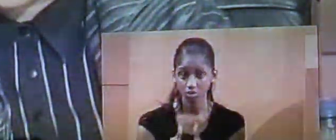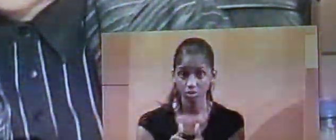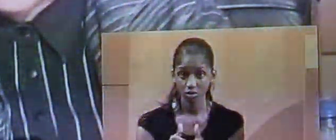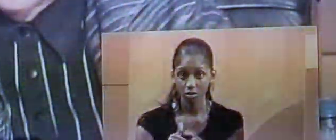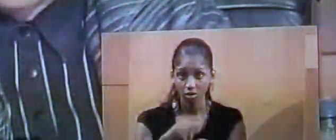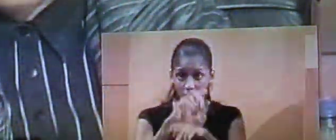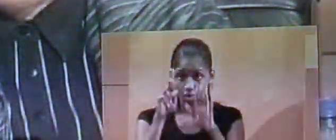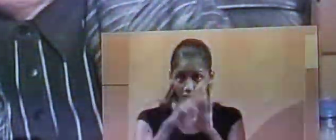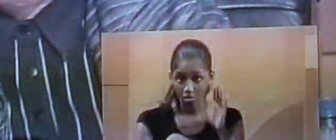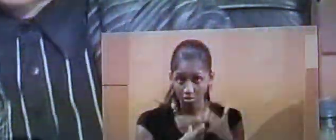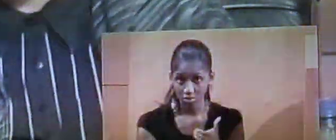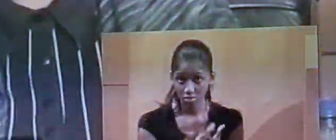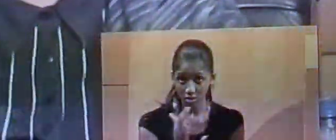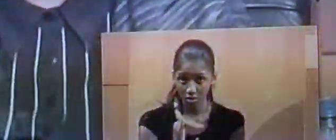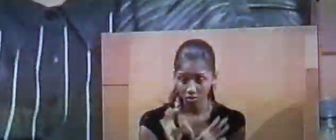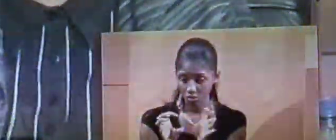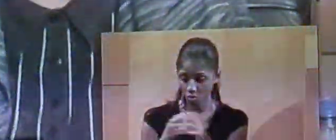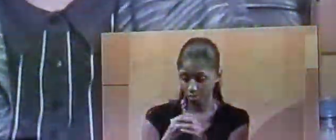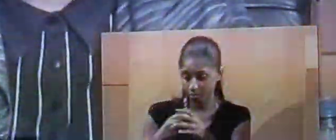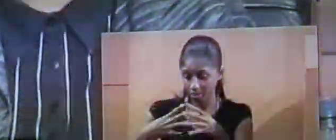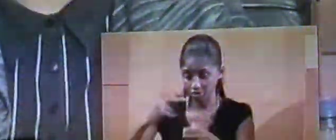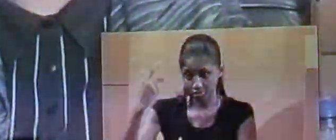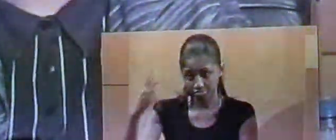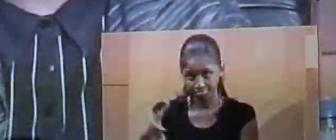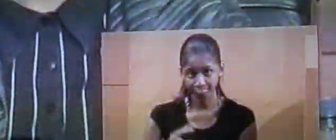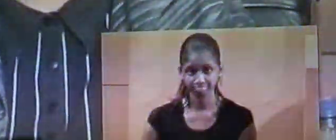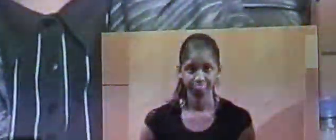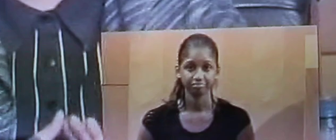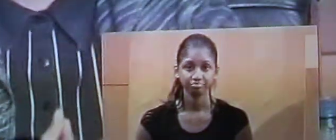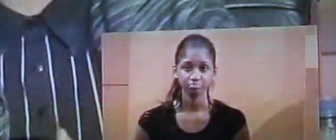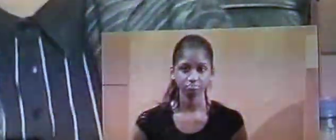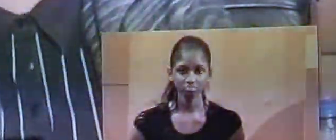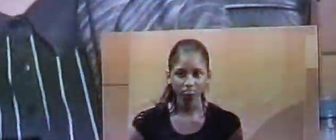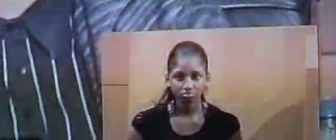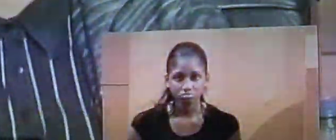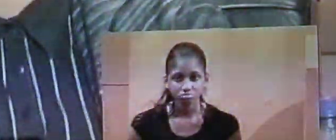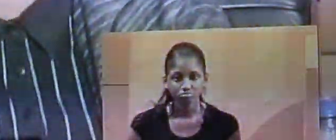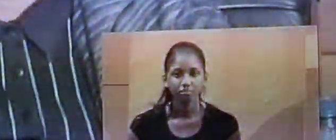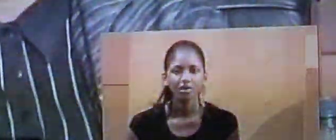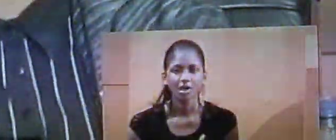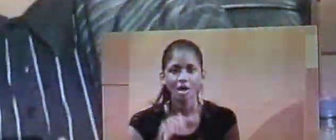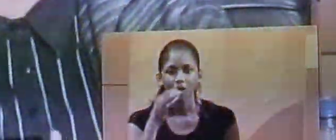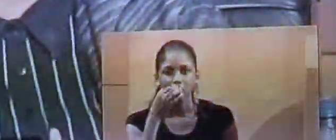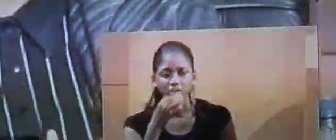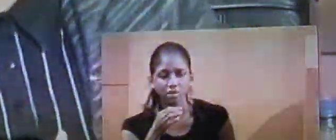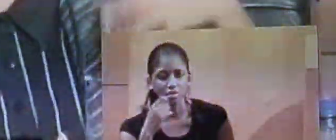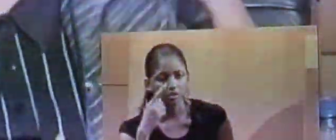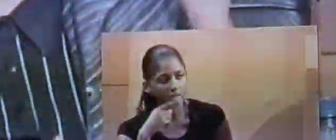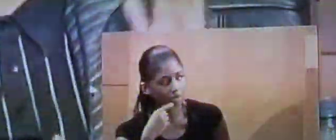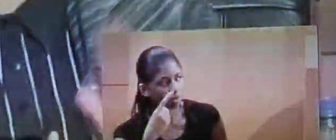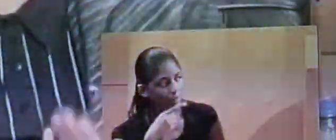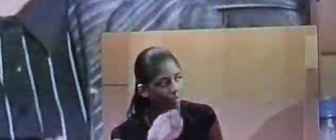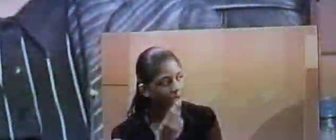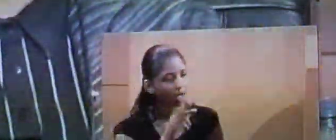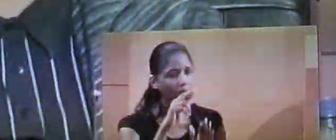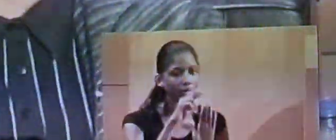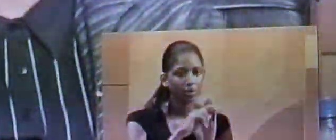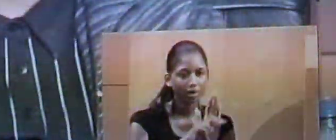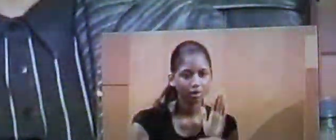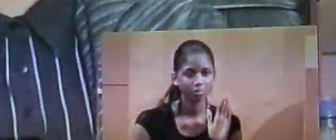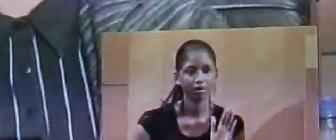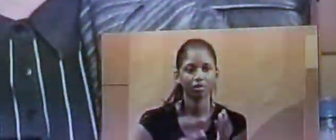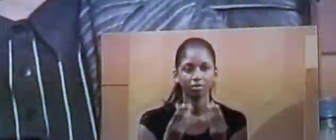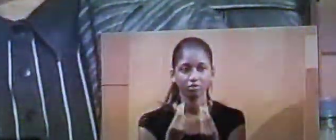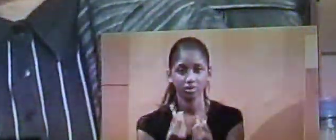majorité. Et il y avait d'ailleurs, quand on dit pourquoi en 2009 il y a un règlement financier,